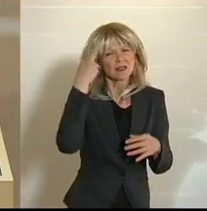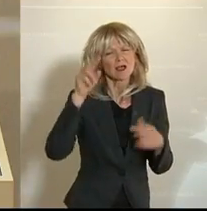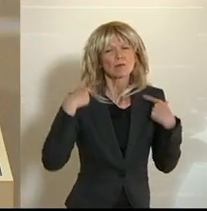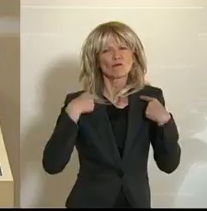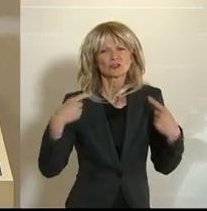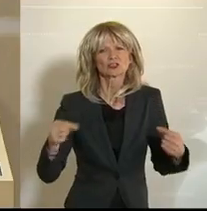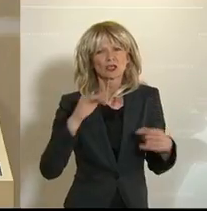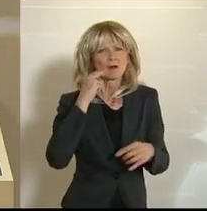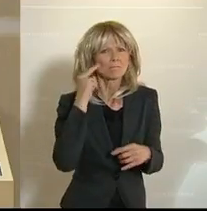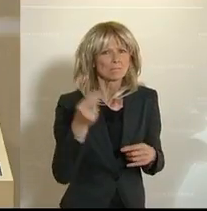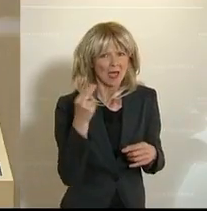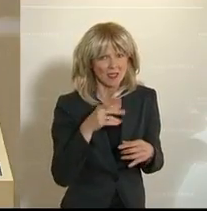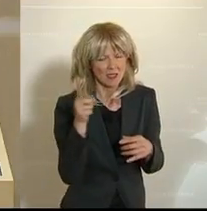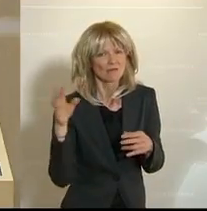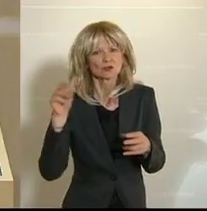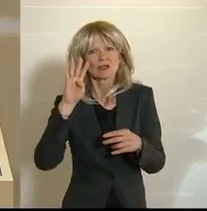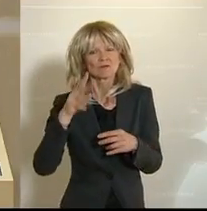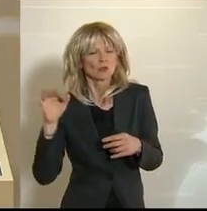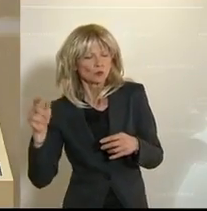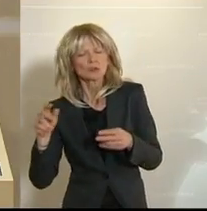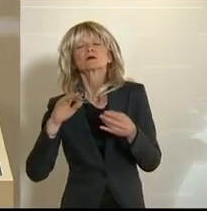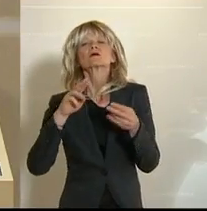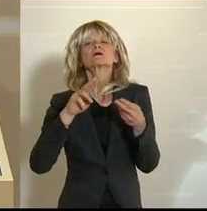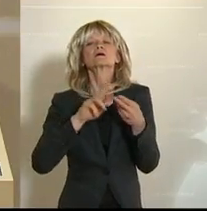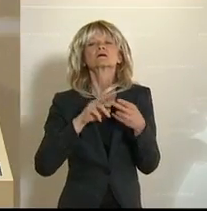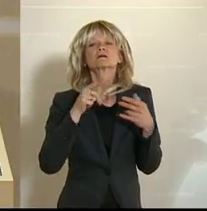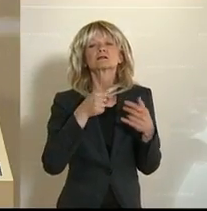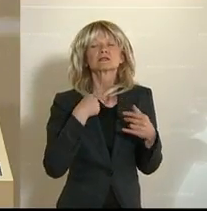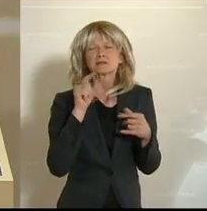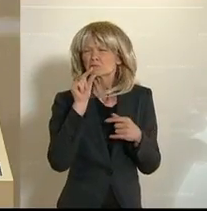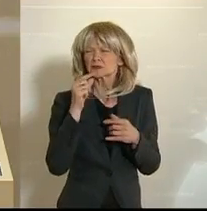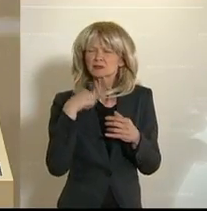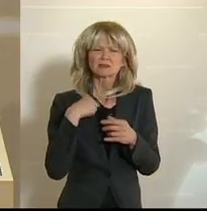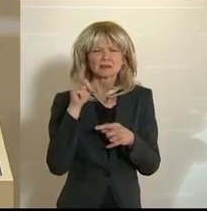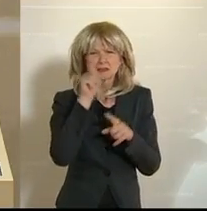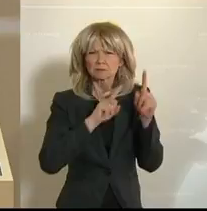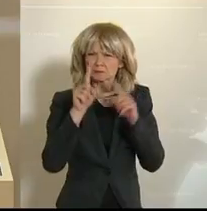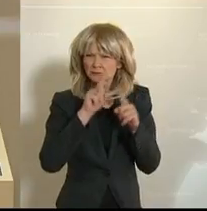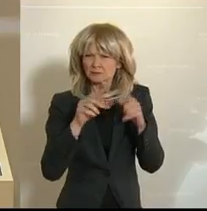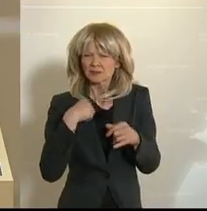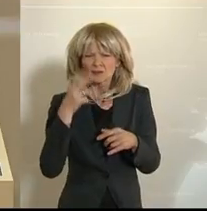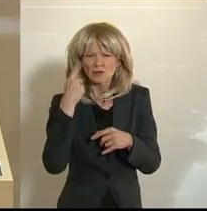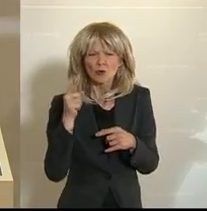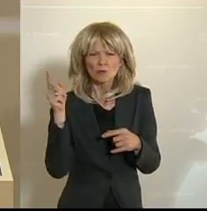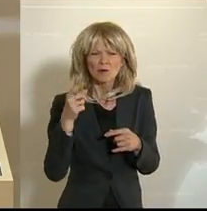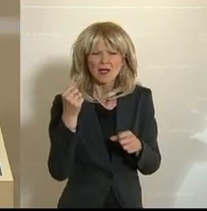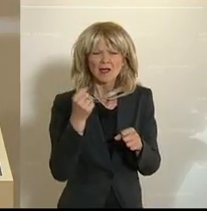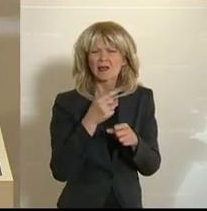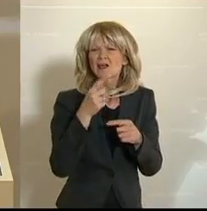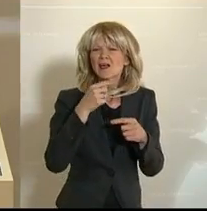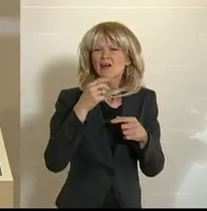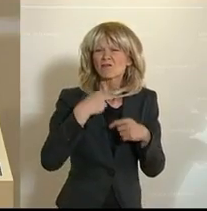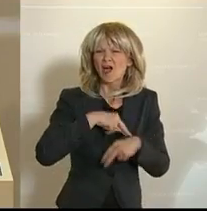Millionen. Mich macht das deswegen ein bisschen stutzig, weil ich weiß, dass alleine die Arbeitsgemeinschaft globale Verantwortung nur im Bereich der